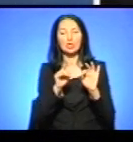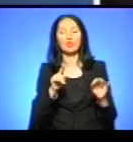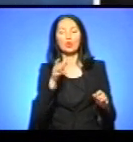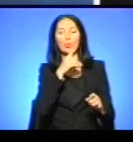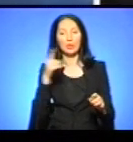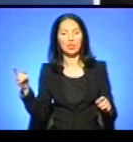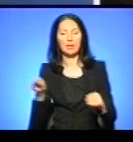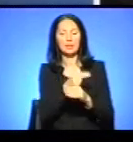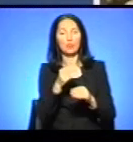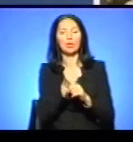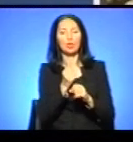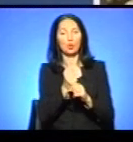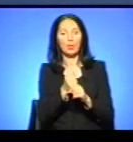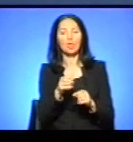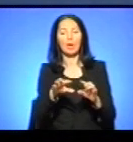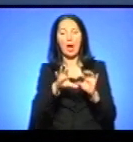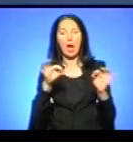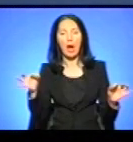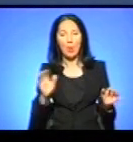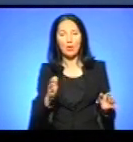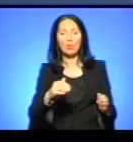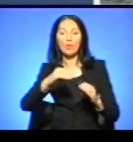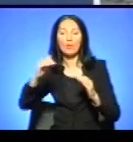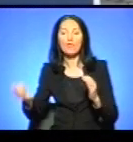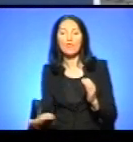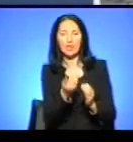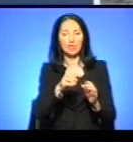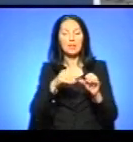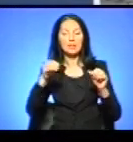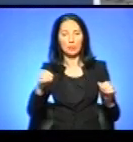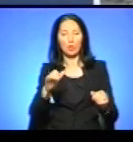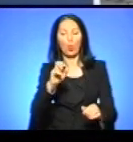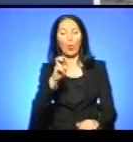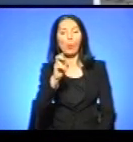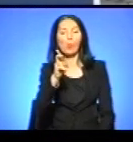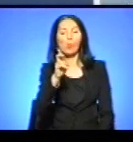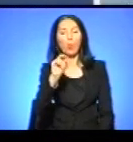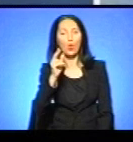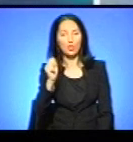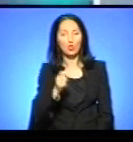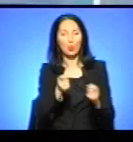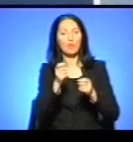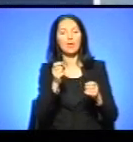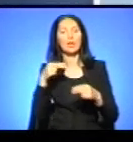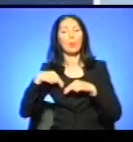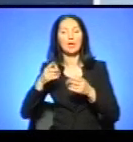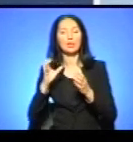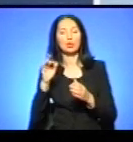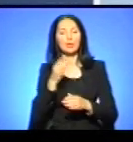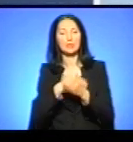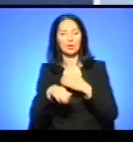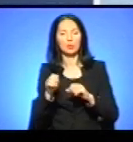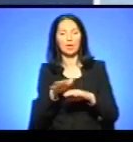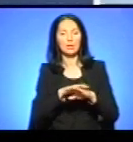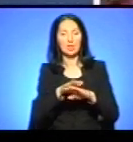робіт кабель був вирваний із землі. У Бучачі управління праці та соцзахисту населення судиться із